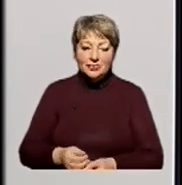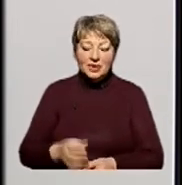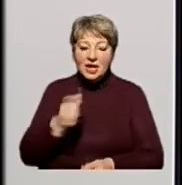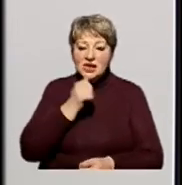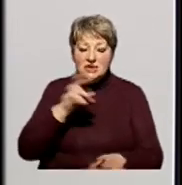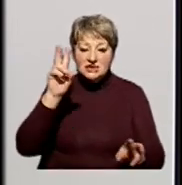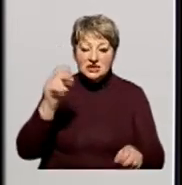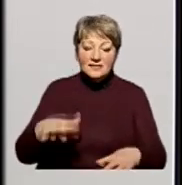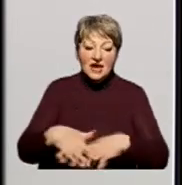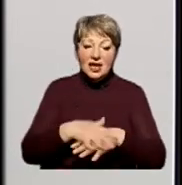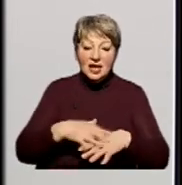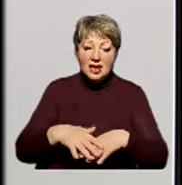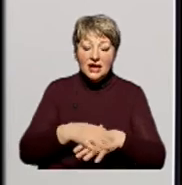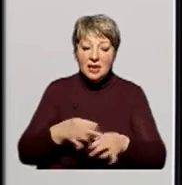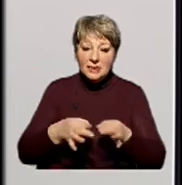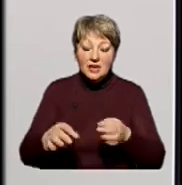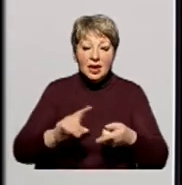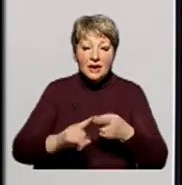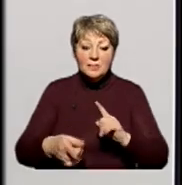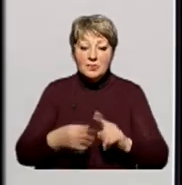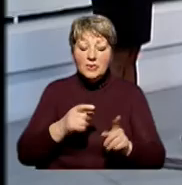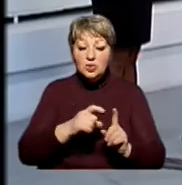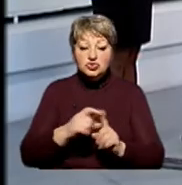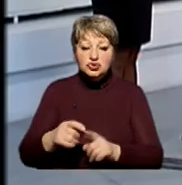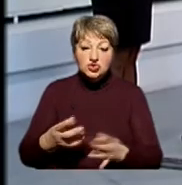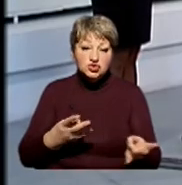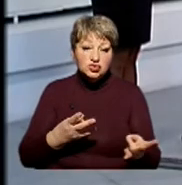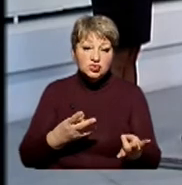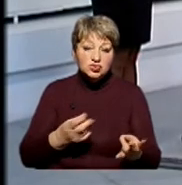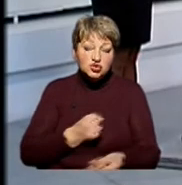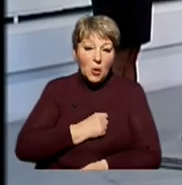якого населеного пункту 197-му округу пов'язана зі словом «шкода»?